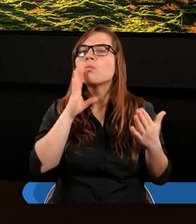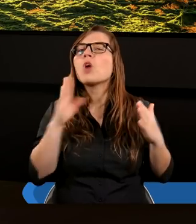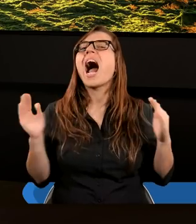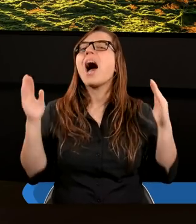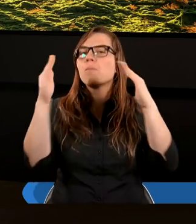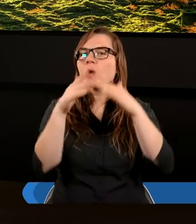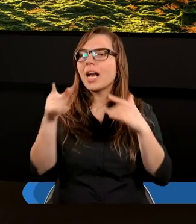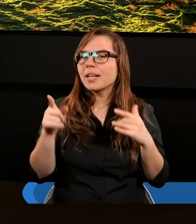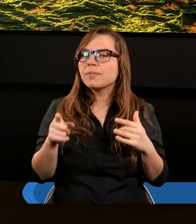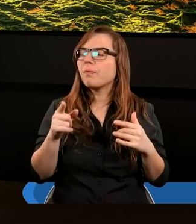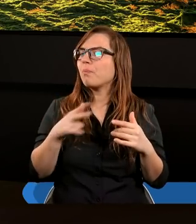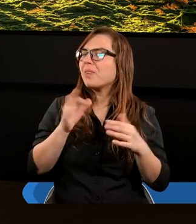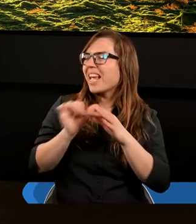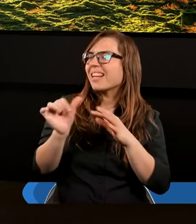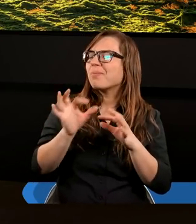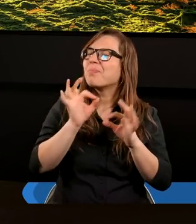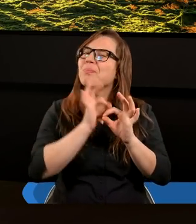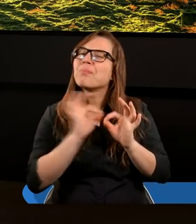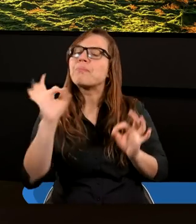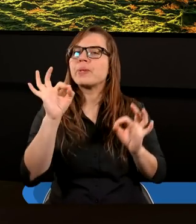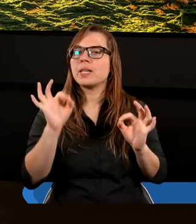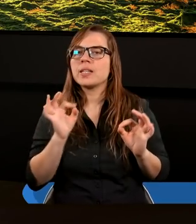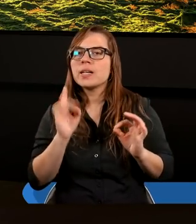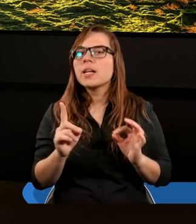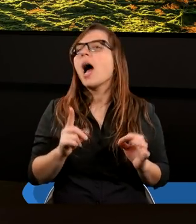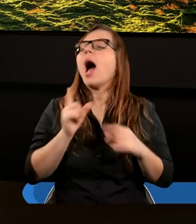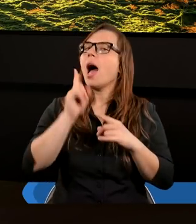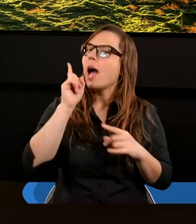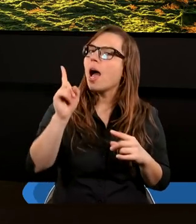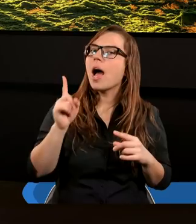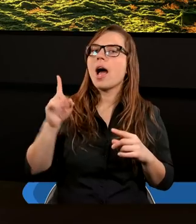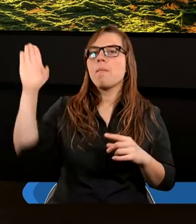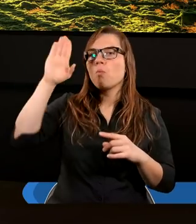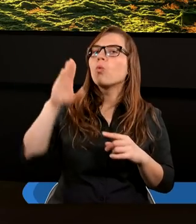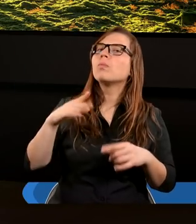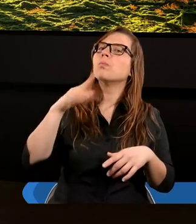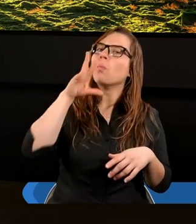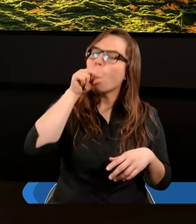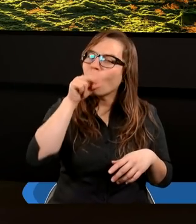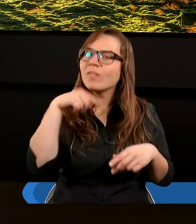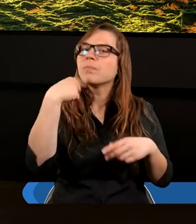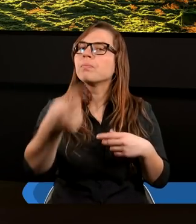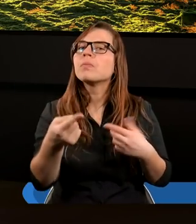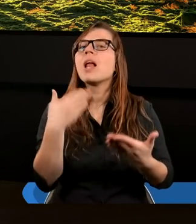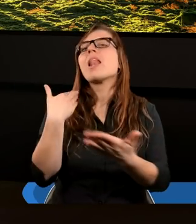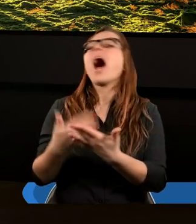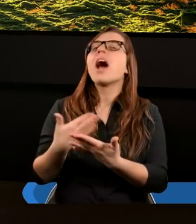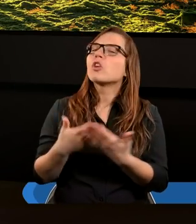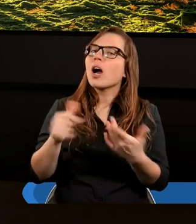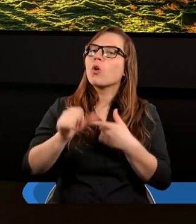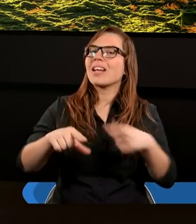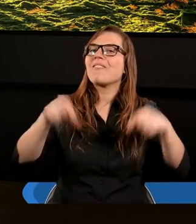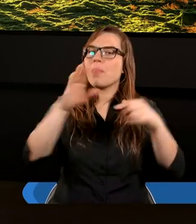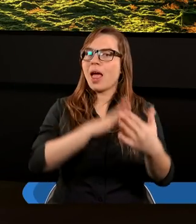ludem, kimś takim szczególnym, prawda? Ale Bóg też tłumaczy dlaczego. I może przeczytajmy